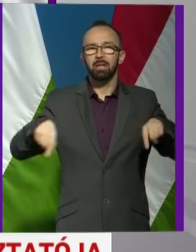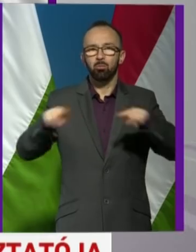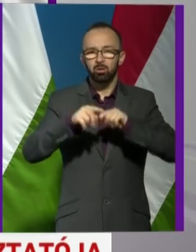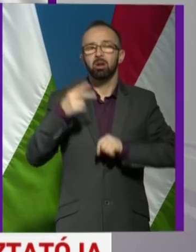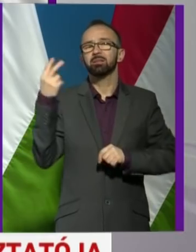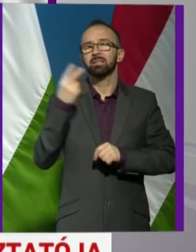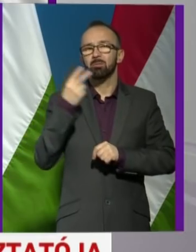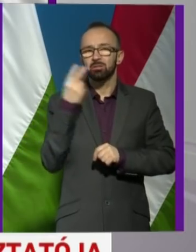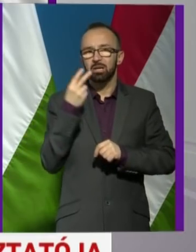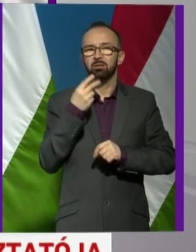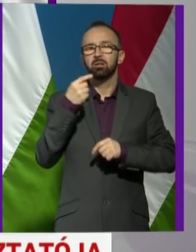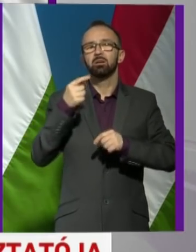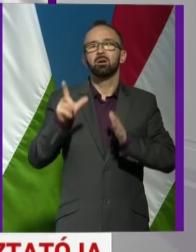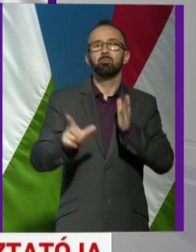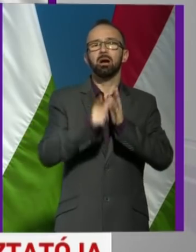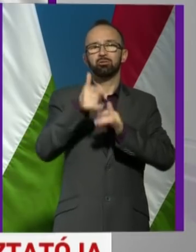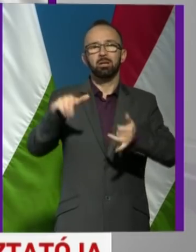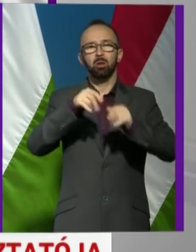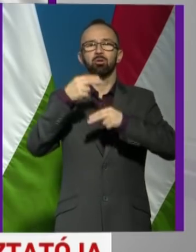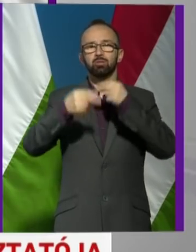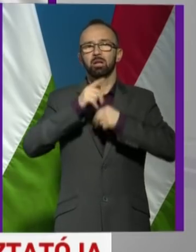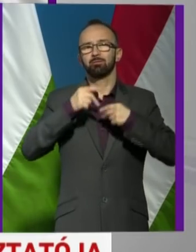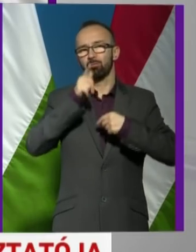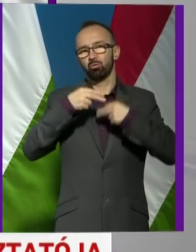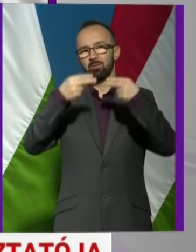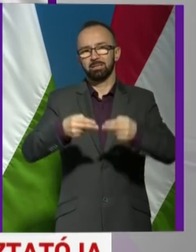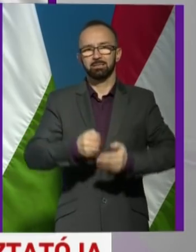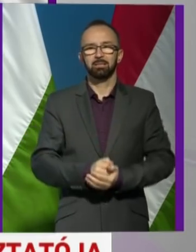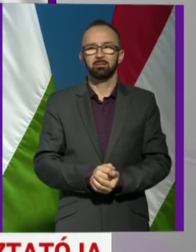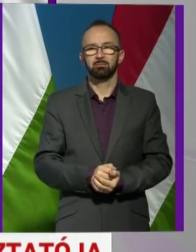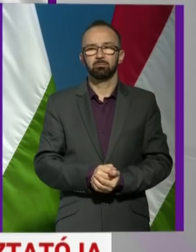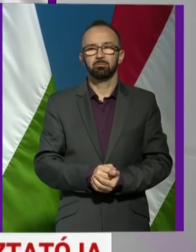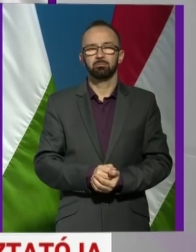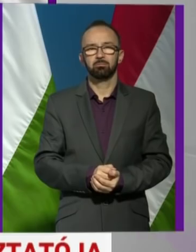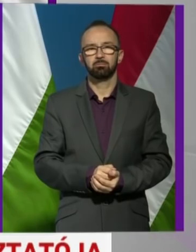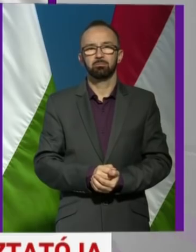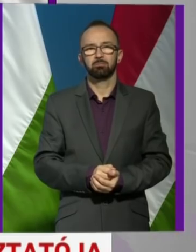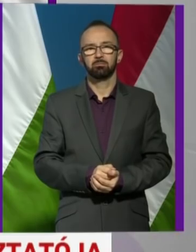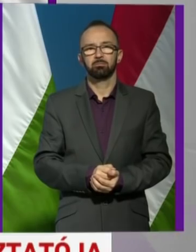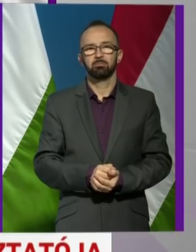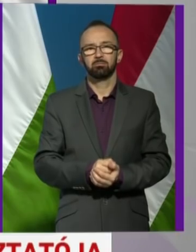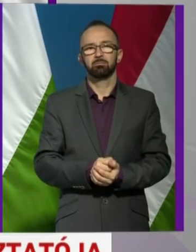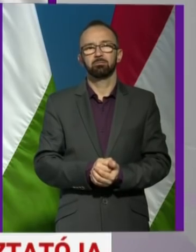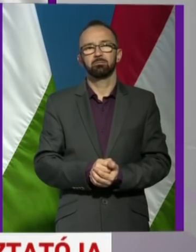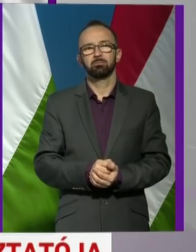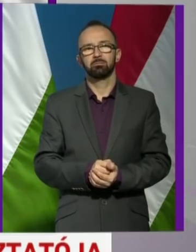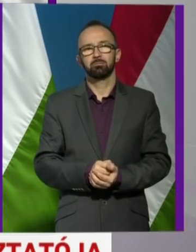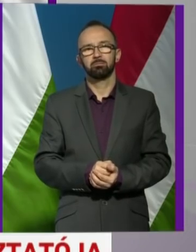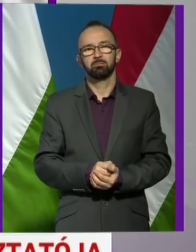természetesen következik a második laborvizsgálat is. Az megindulható a kis kórházban?